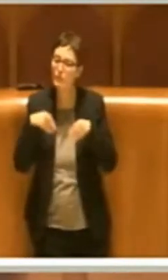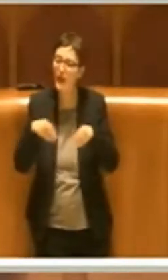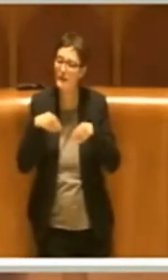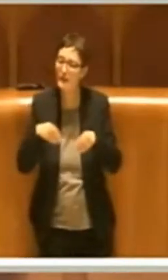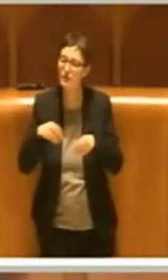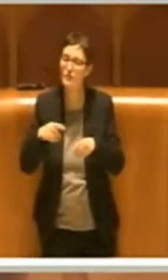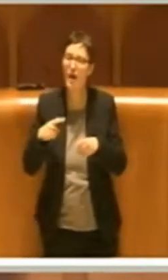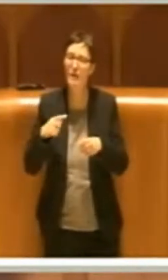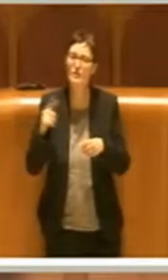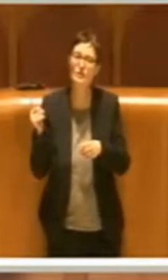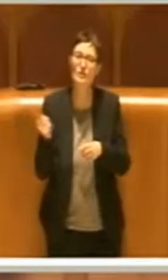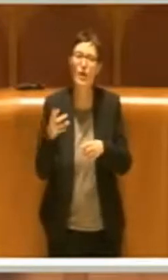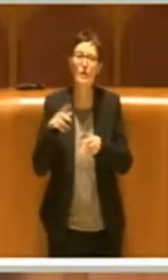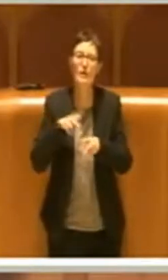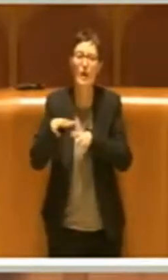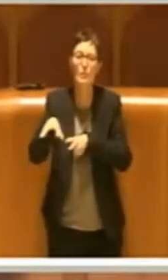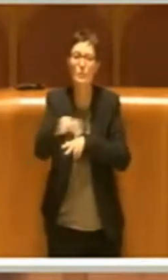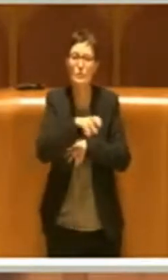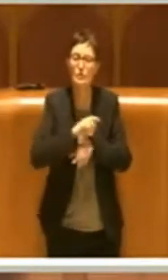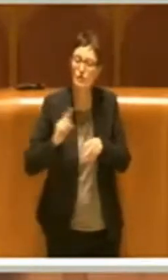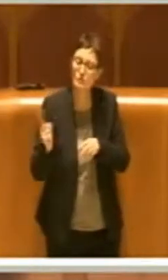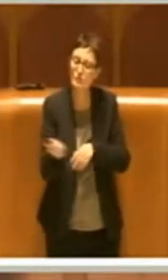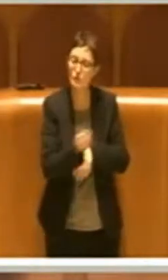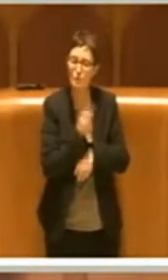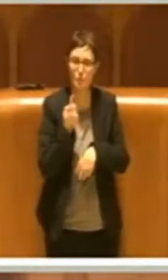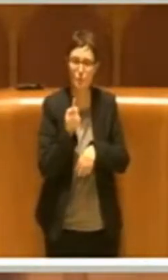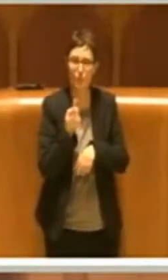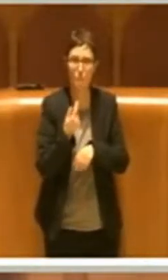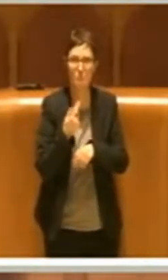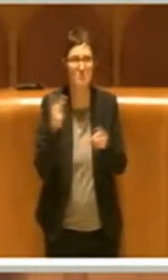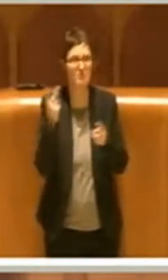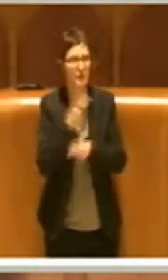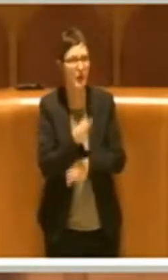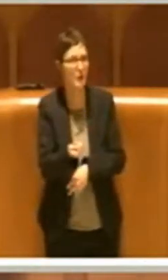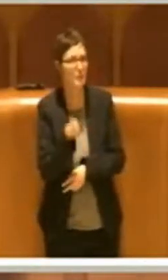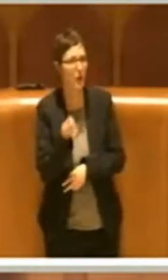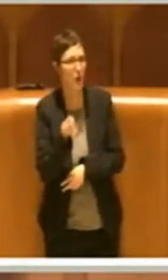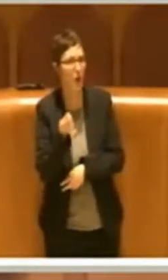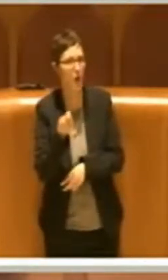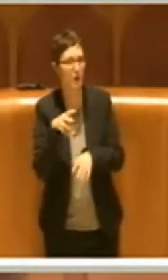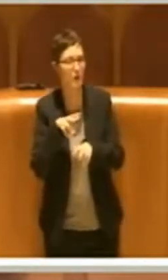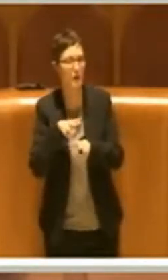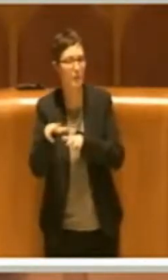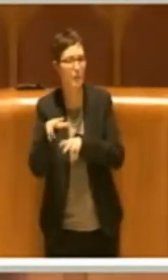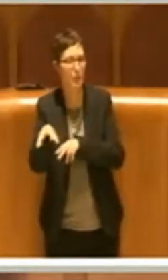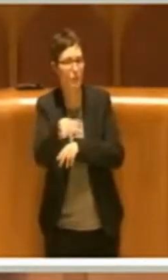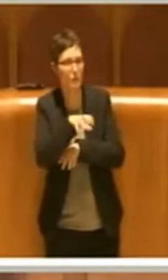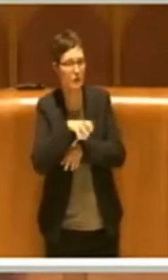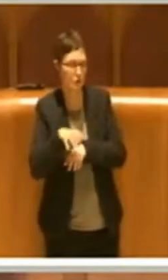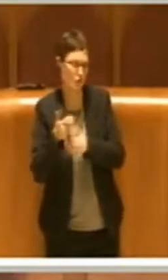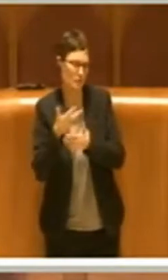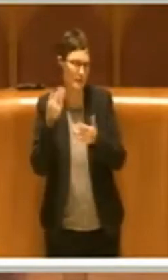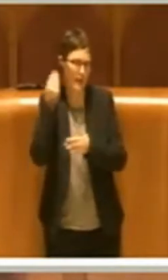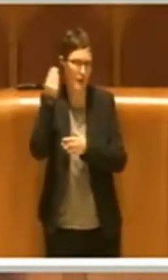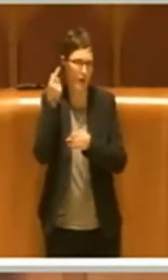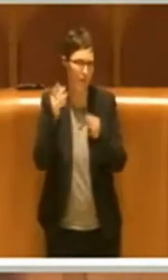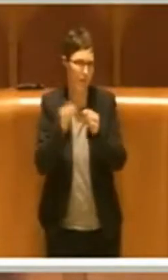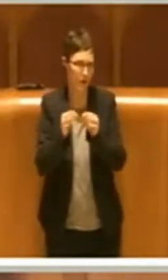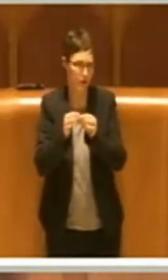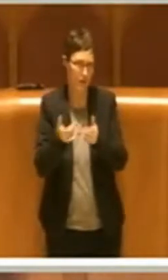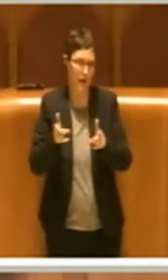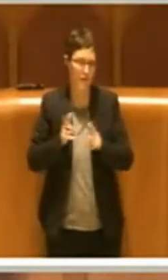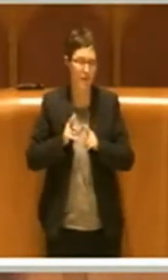i municipi, infatti sono davvero pochi i municipi che, oltre ad aver dato parere favorevole, che talvolta ha scontato meno,